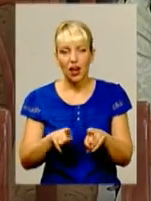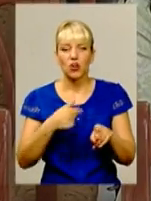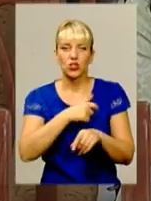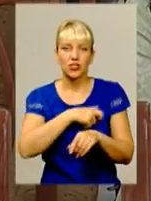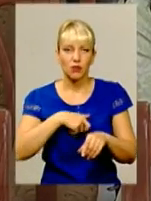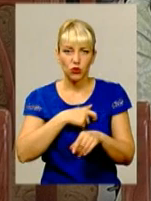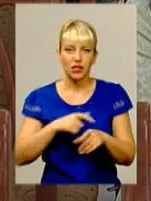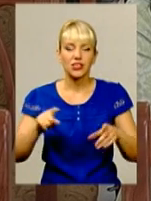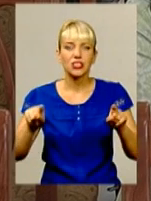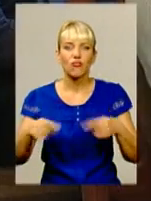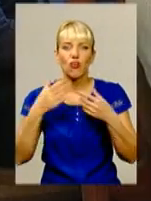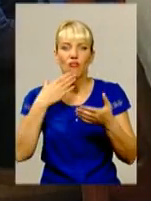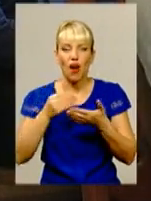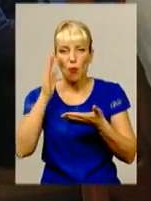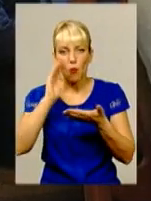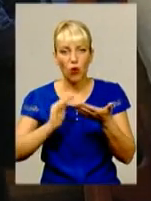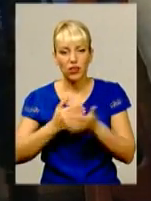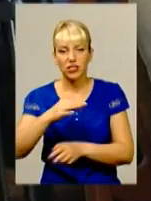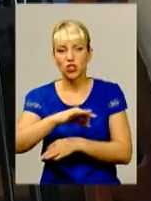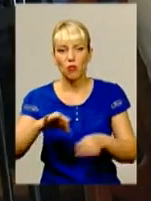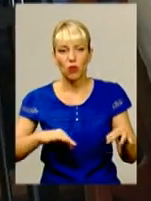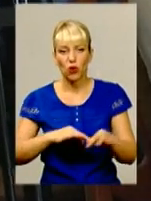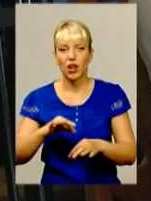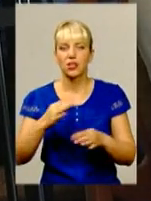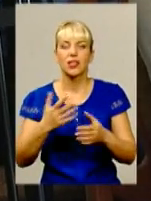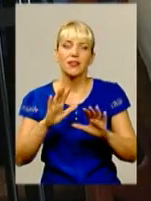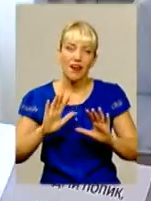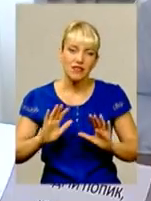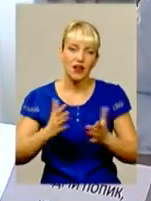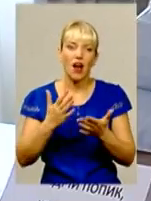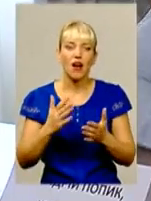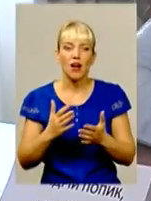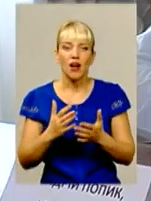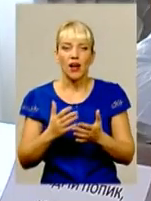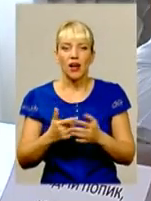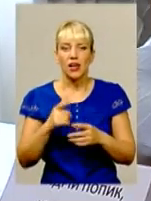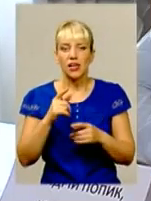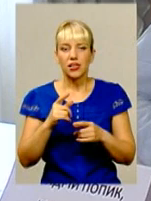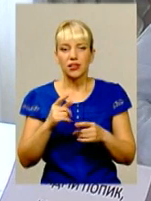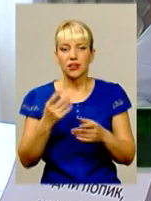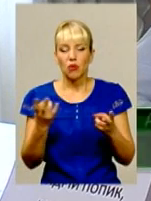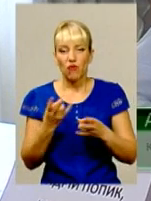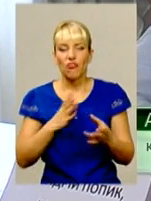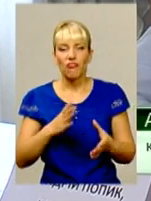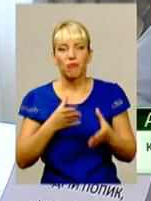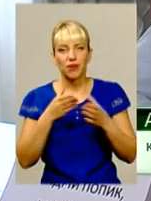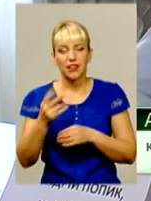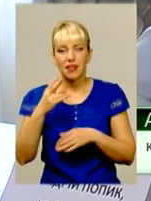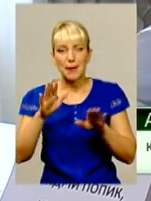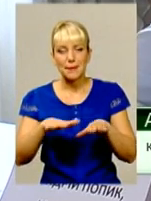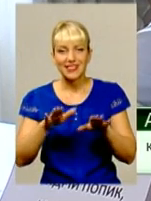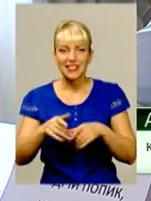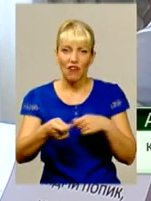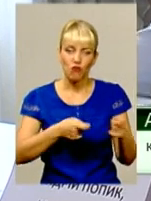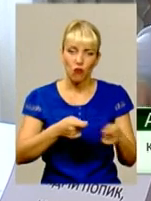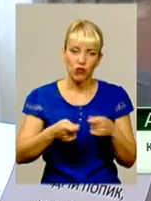власні політичні проекти. На всяк випадок, раптом стане у нагоді. Мажоритарники хочуть мати вплив на місцеві влади, чи